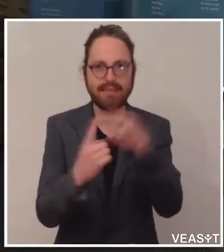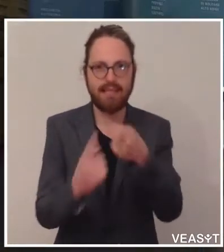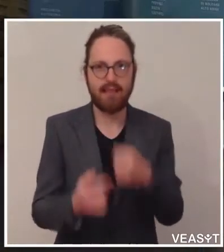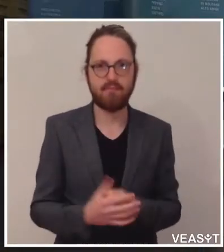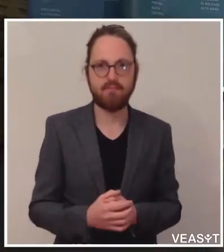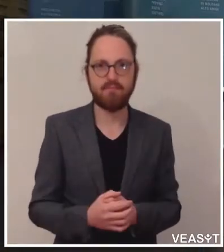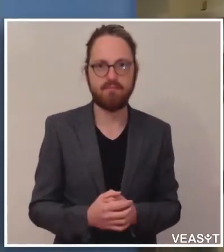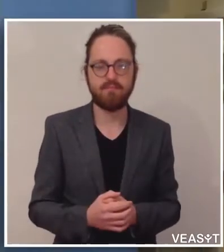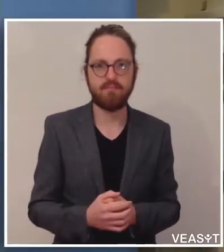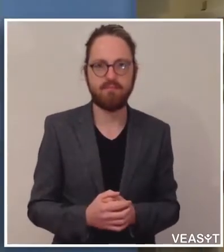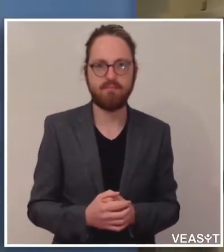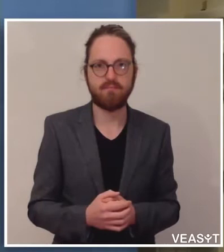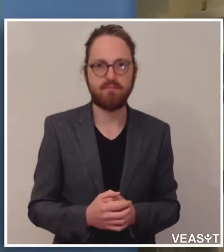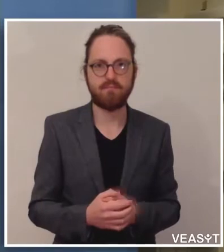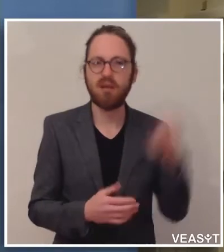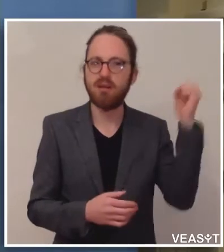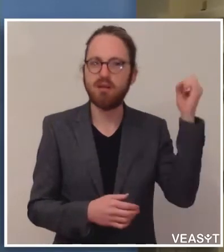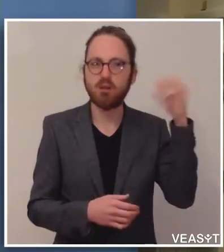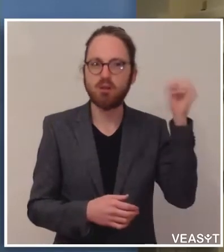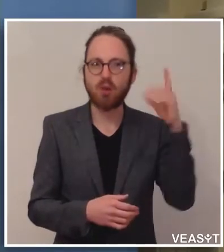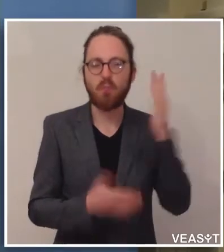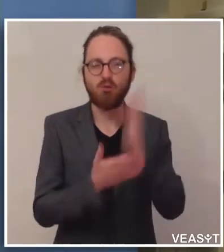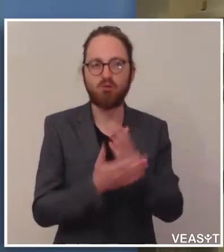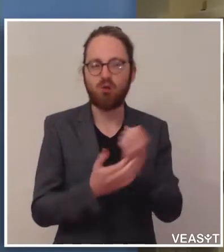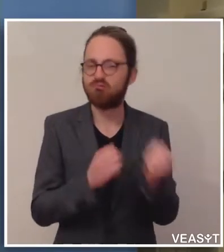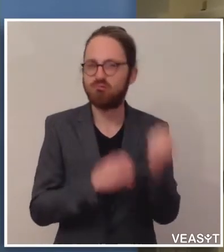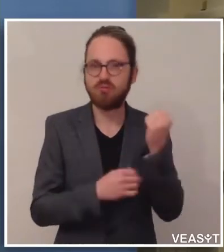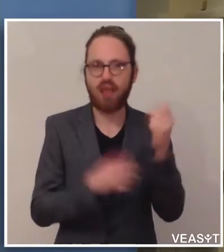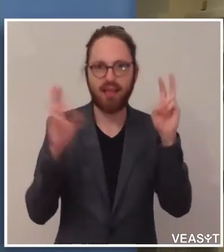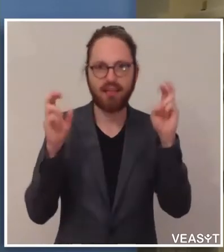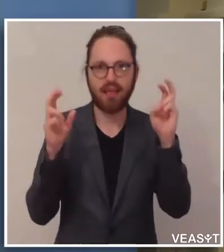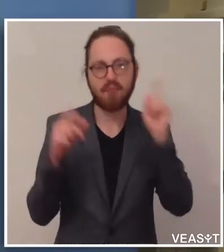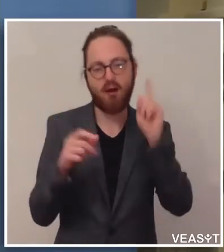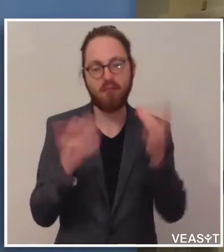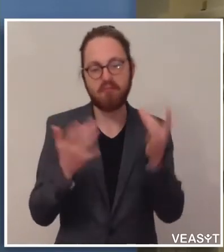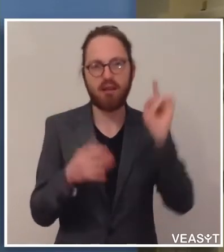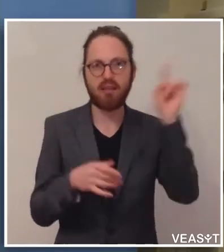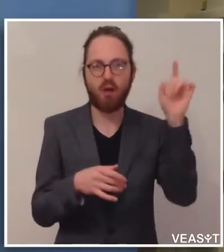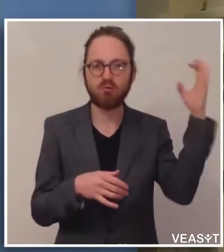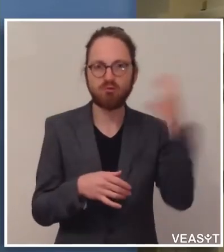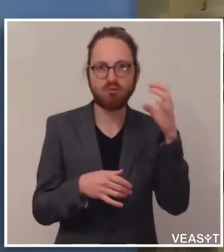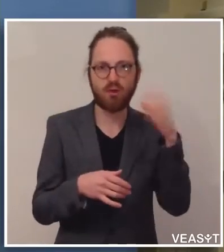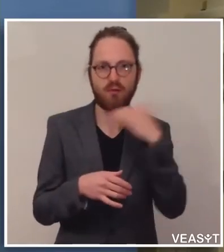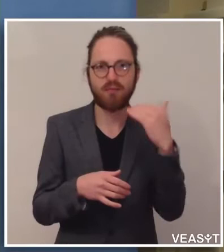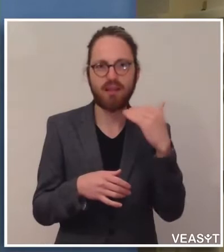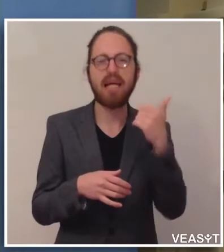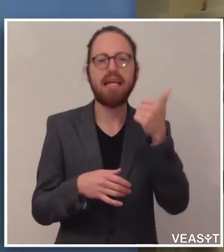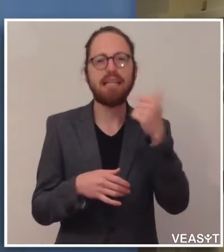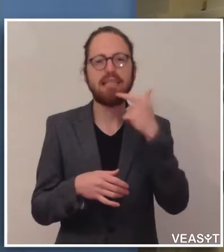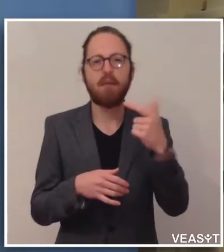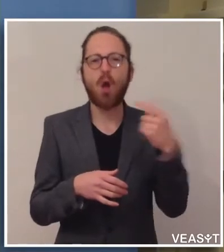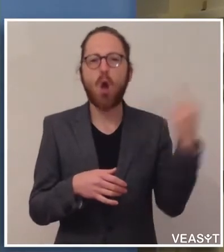Der Sommer ist offensichtlich schon ein starkes Thema. Die Sonne scheint auch draußen. Ein Journalist schreibt, in Gröden, man laut einer